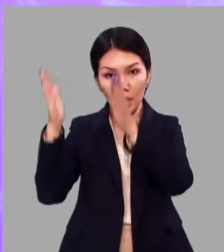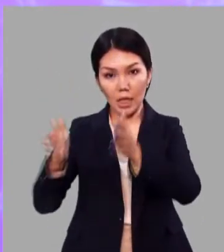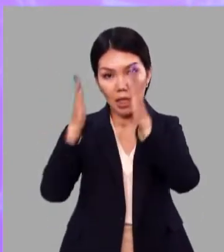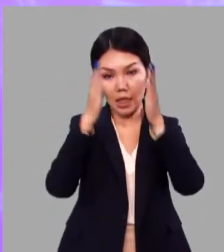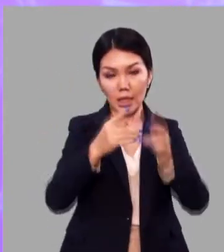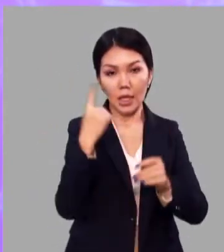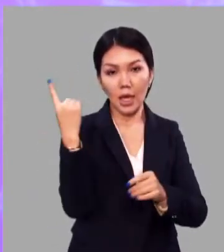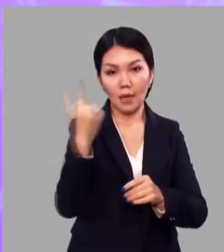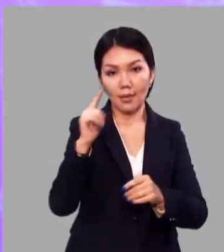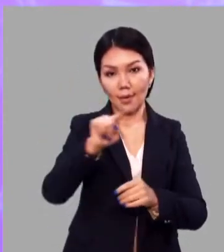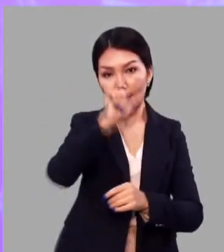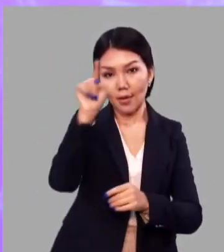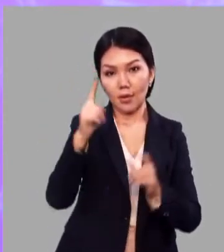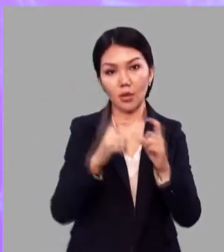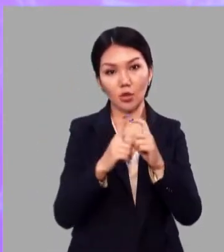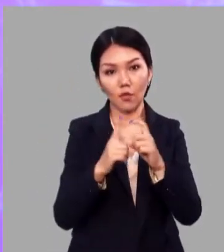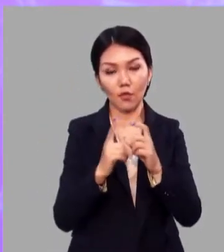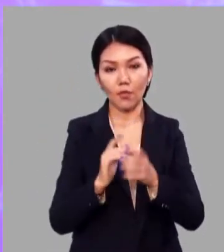слов.